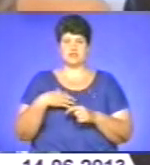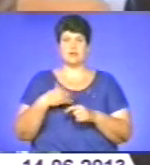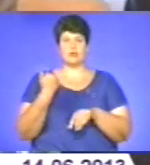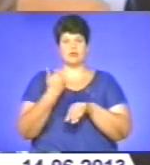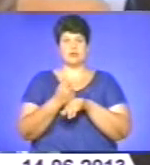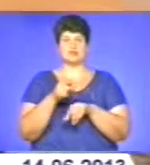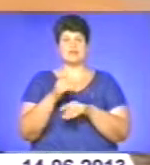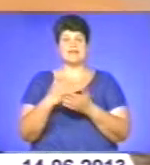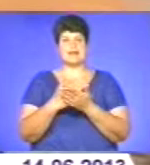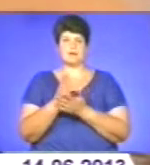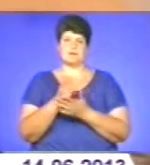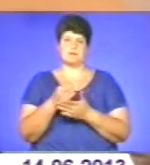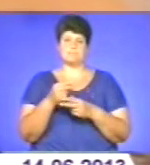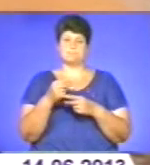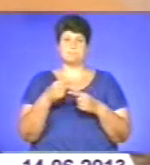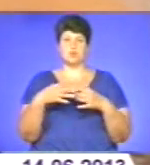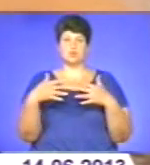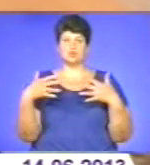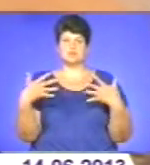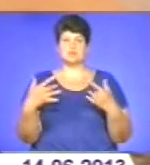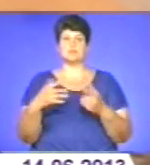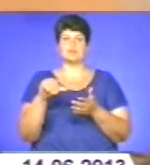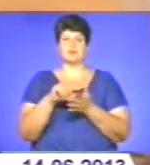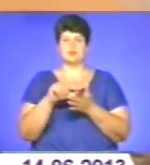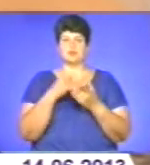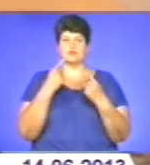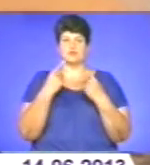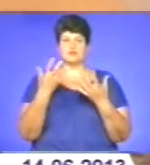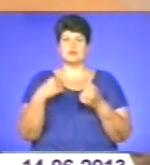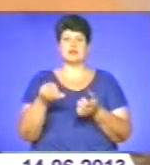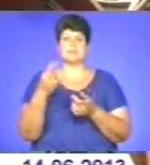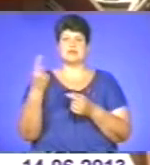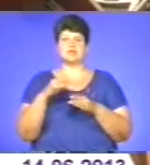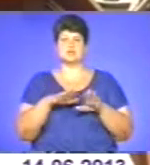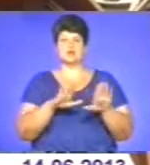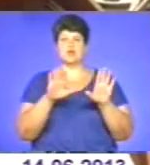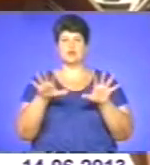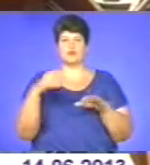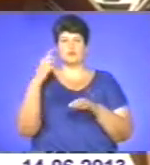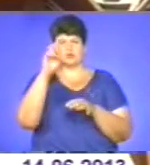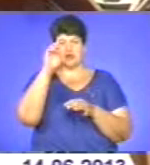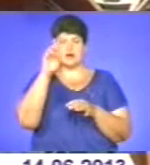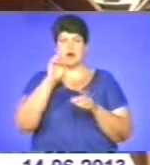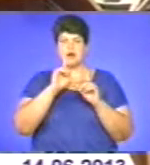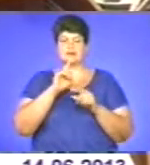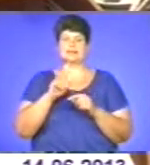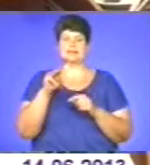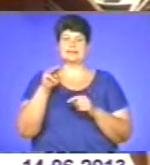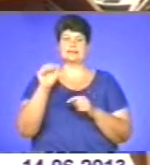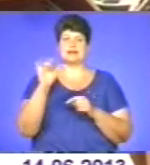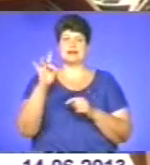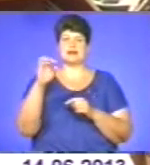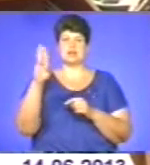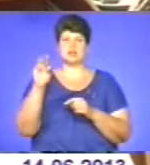продукція. Участь у розмові взяли перший заступник голови обласної ради Сергій Тарашевський, виконуючий обов'язки голови міста Тернополя, Югор